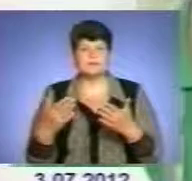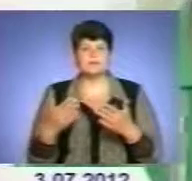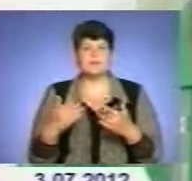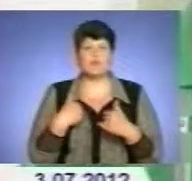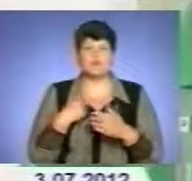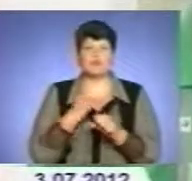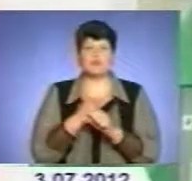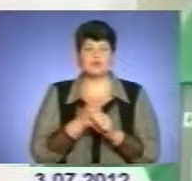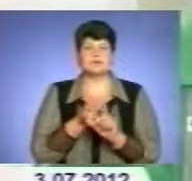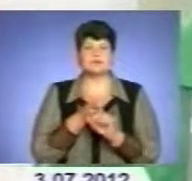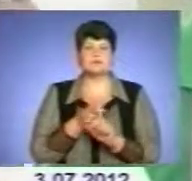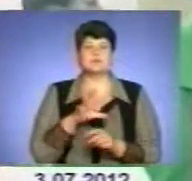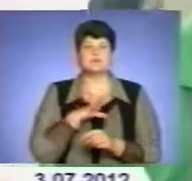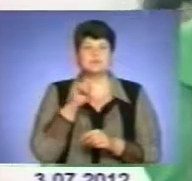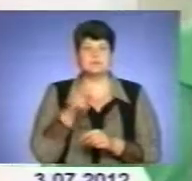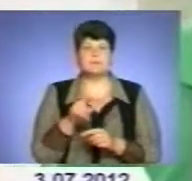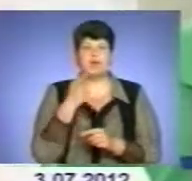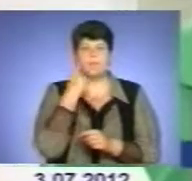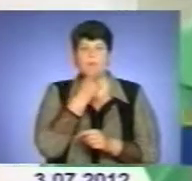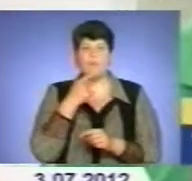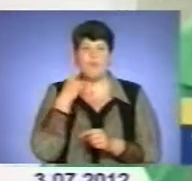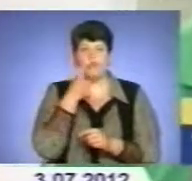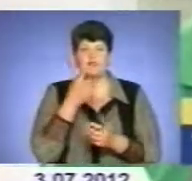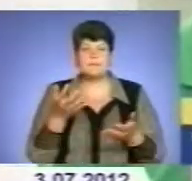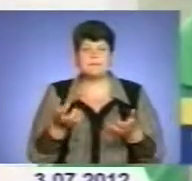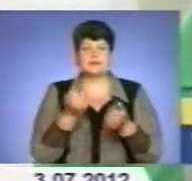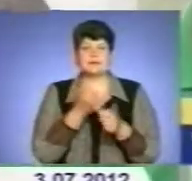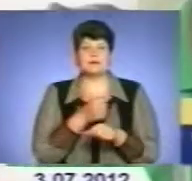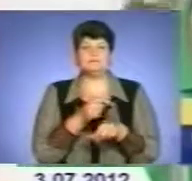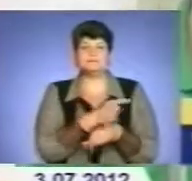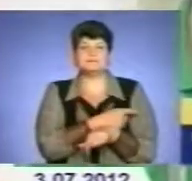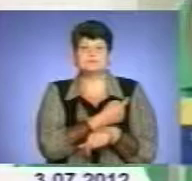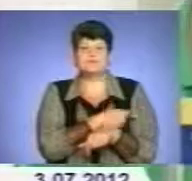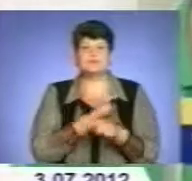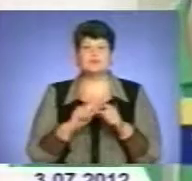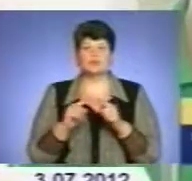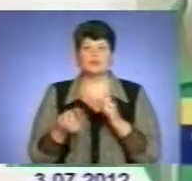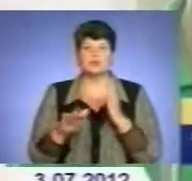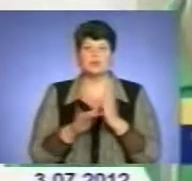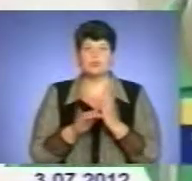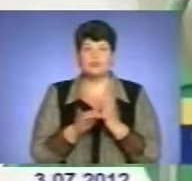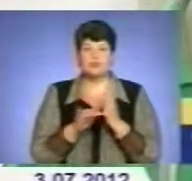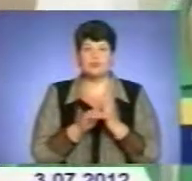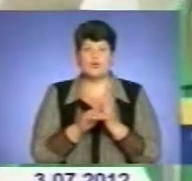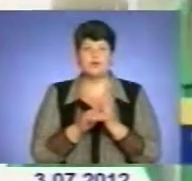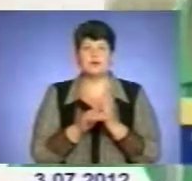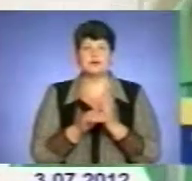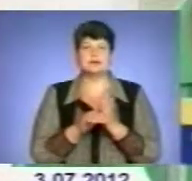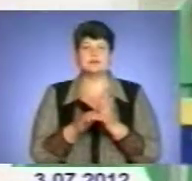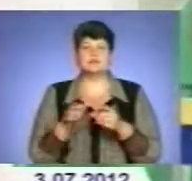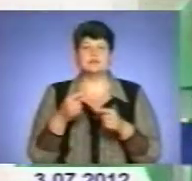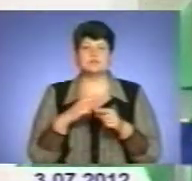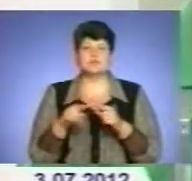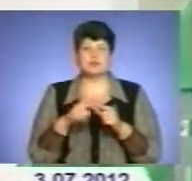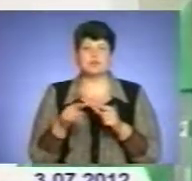заключалася в тому, що це була мовна підтримка лікарів як швидкої медичної допомоги, так і диспетчерів центральної міської станції